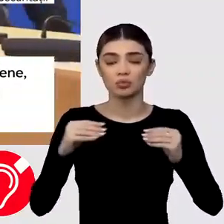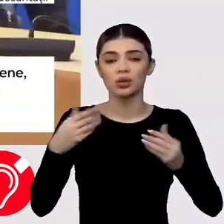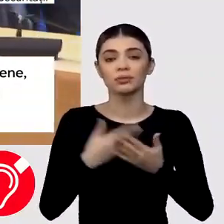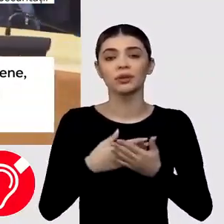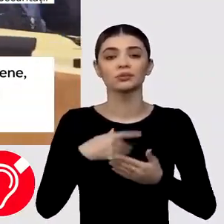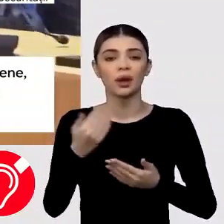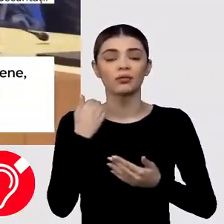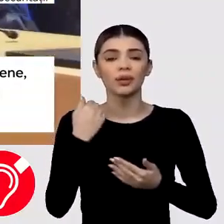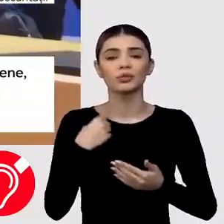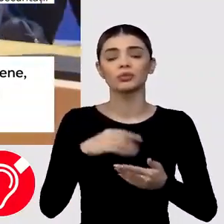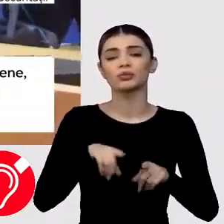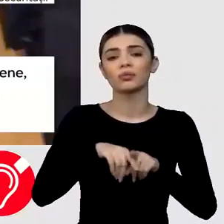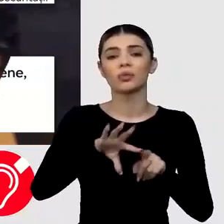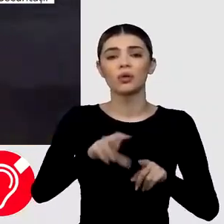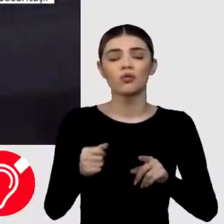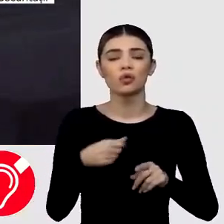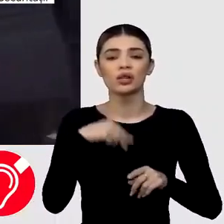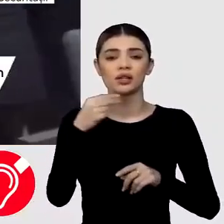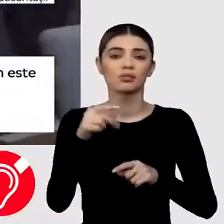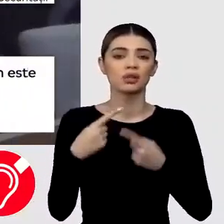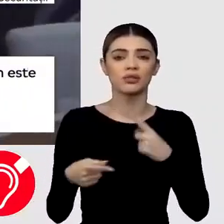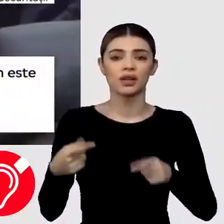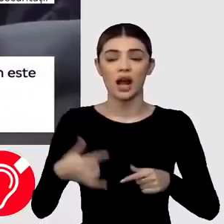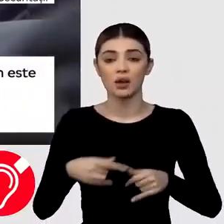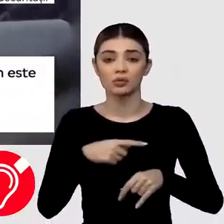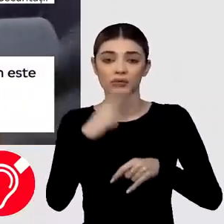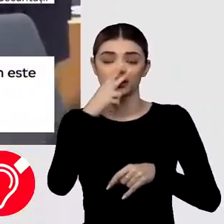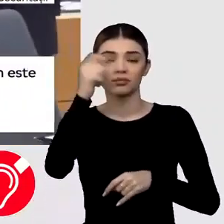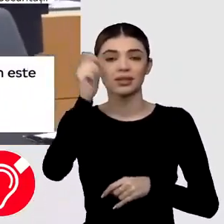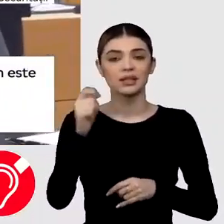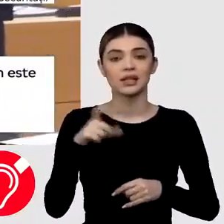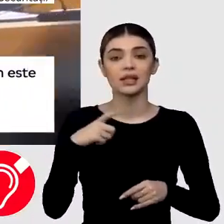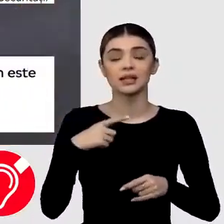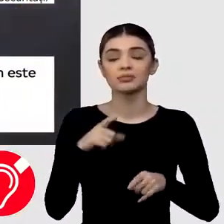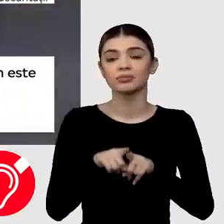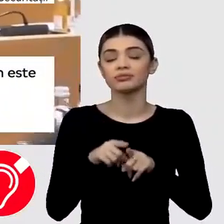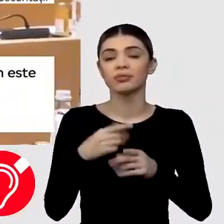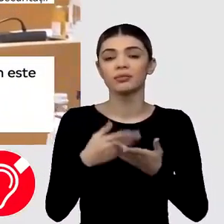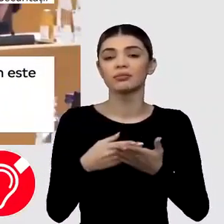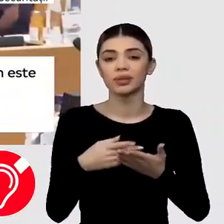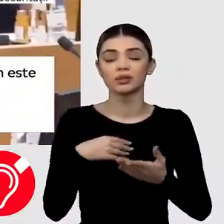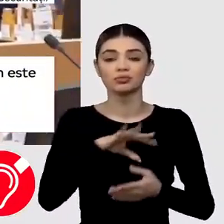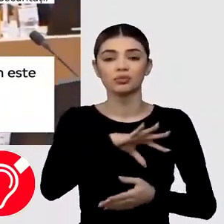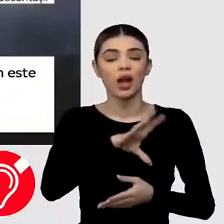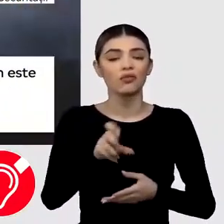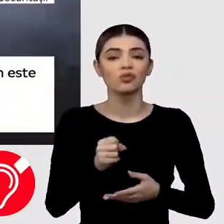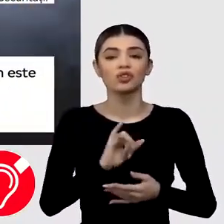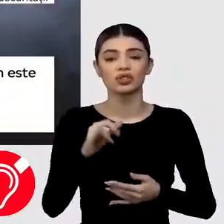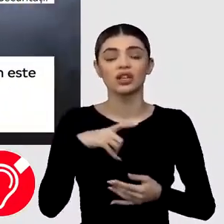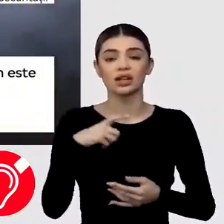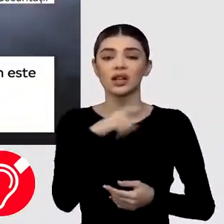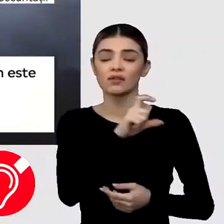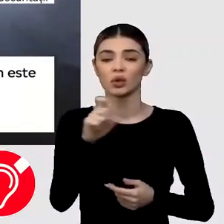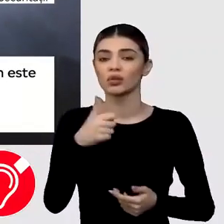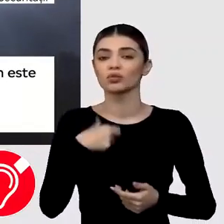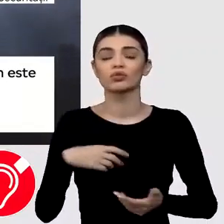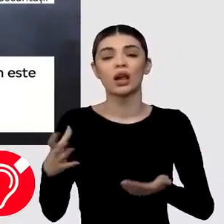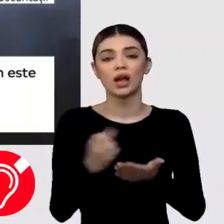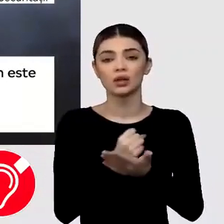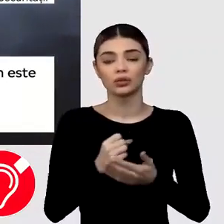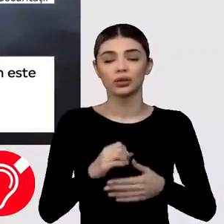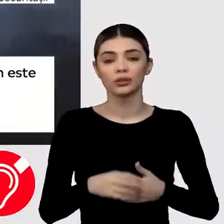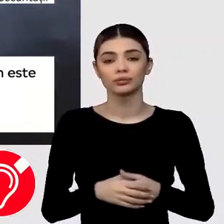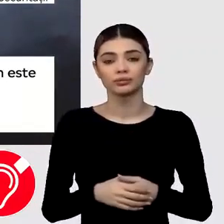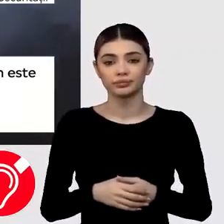vedem că în aceste zile este un asalt împotriva corupților, de la Ministerul Apărării până la Ministerul